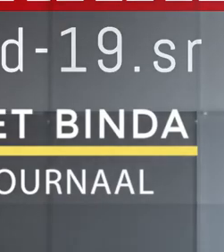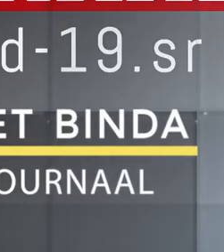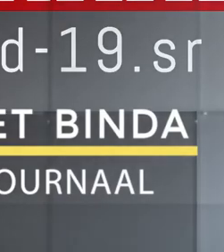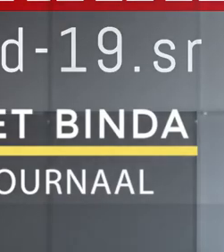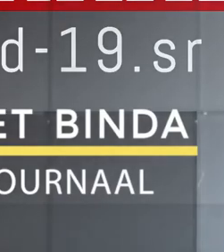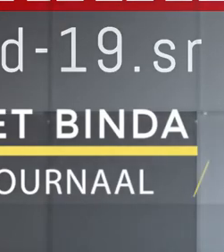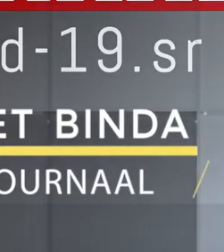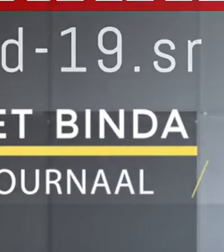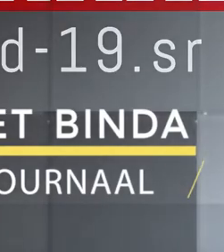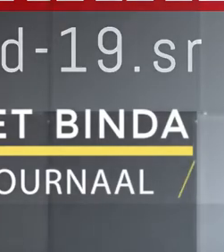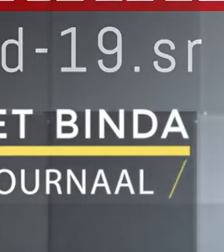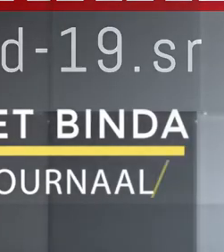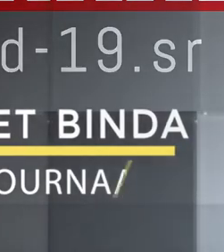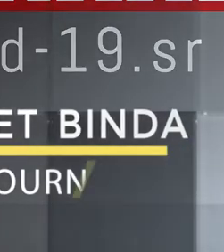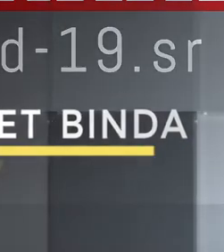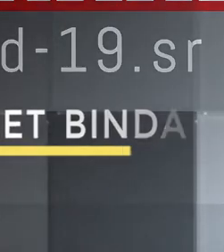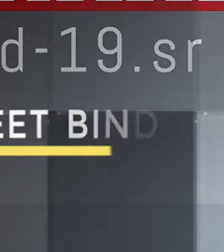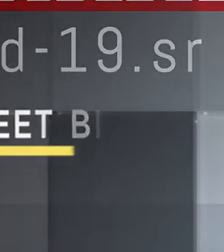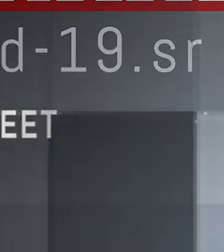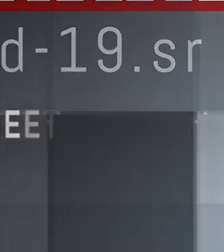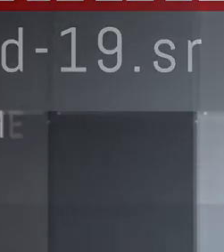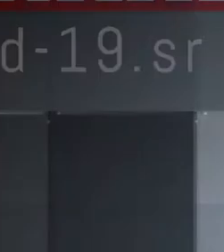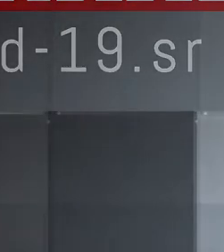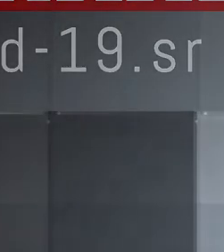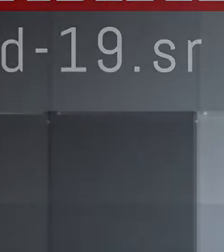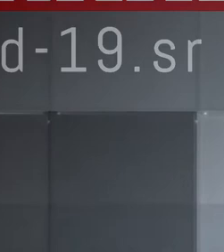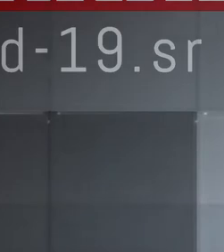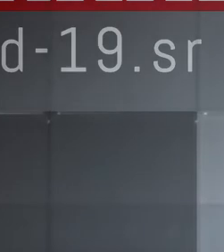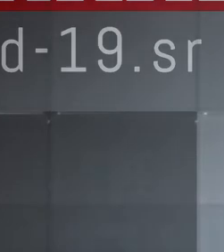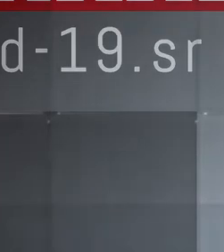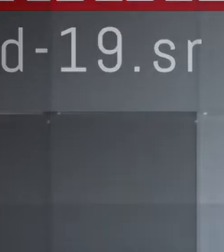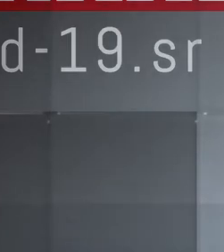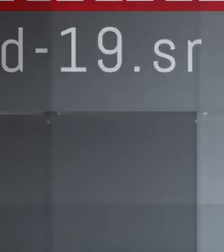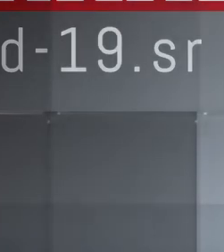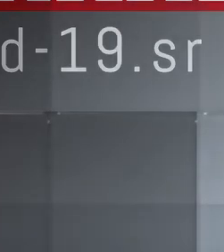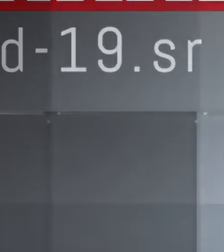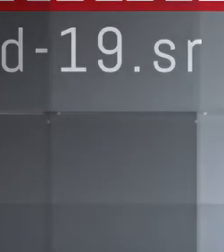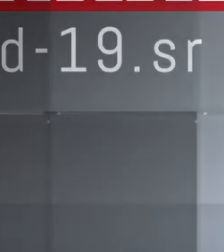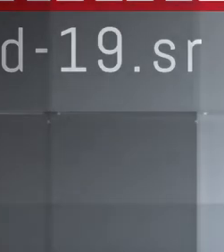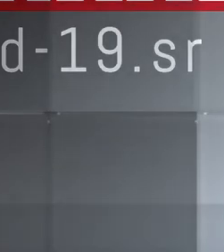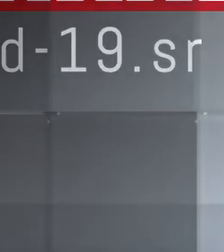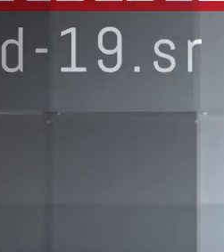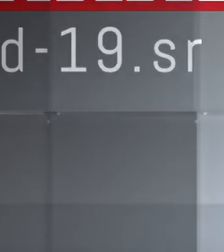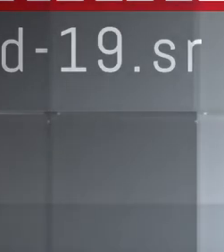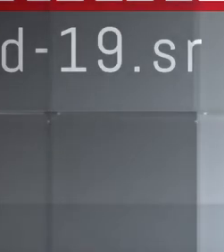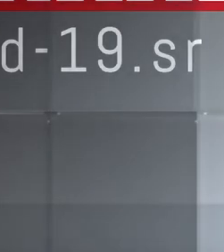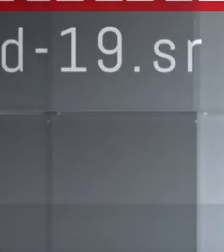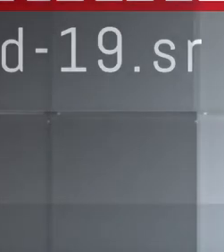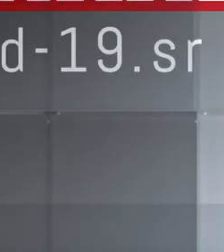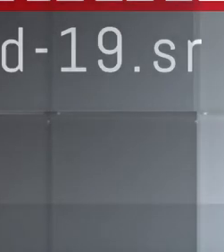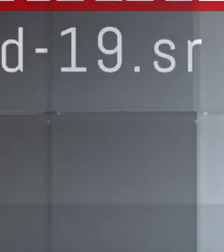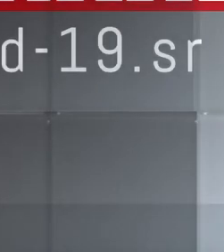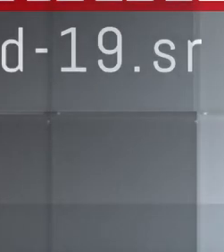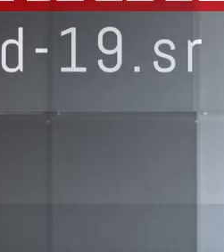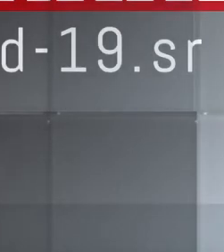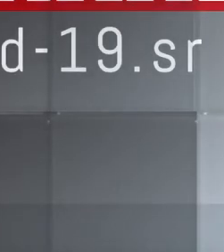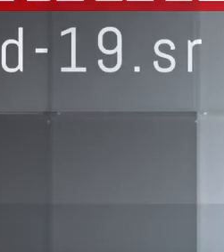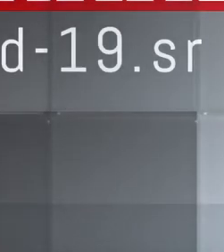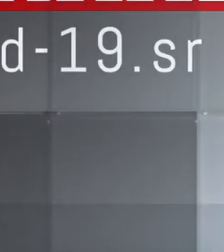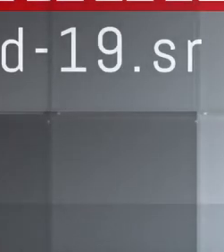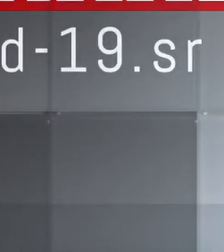ligt aan ons als sranamangs om COVID te bestrijden. Simpelweg door ons gewoon aan de maatregelen te houden, welke zijn